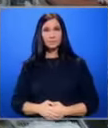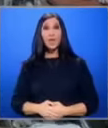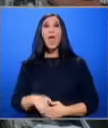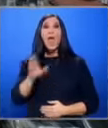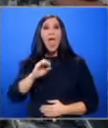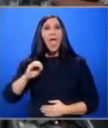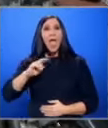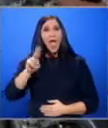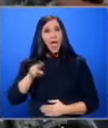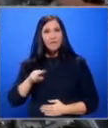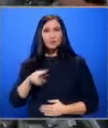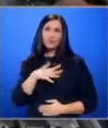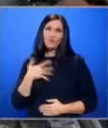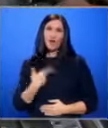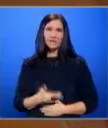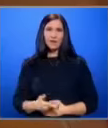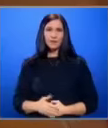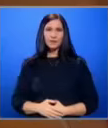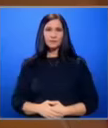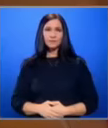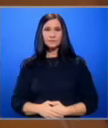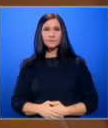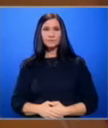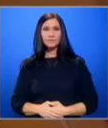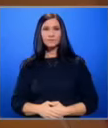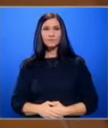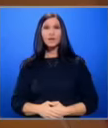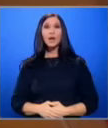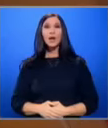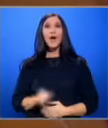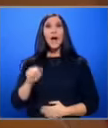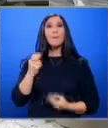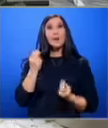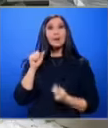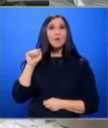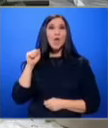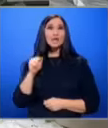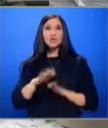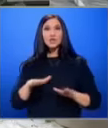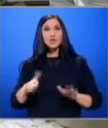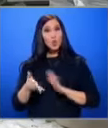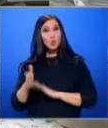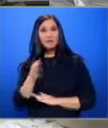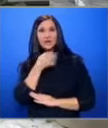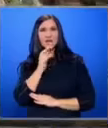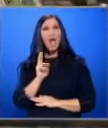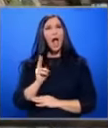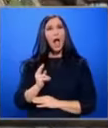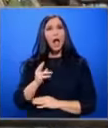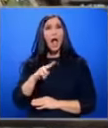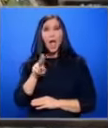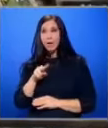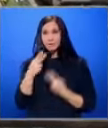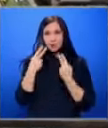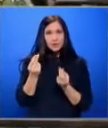Еврото в Харватия Куните от касачките на децата ще отидат за кафе Как еврото се отрази на